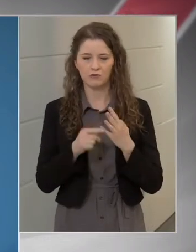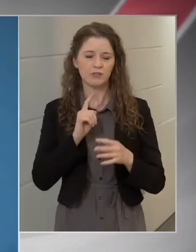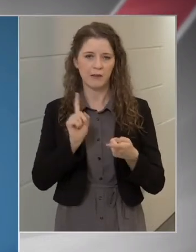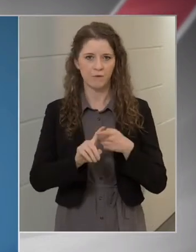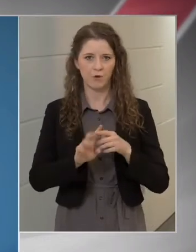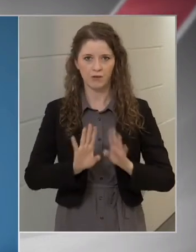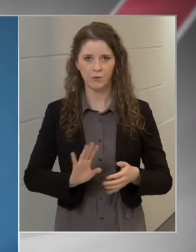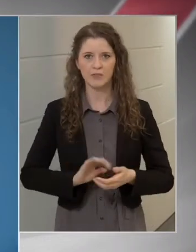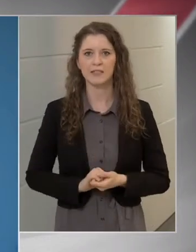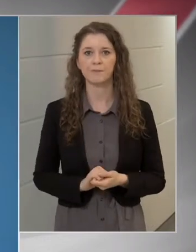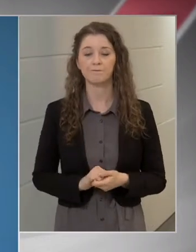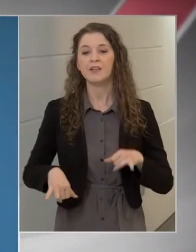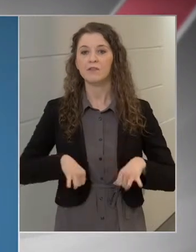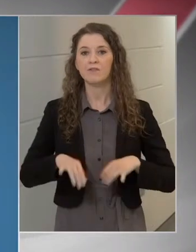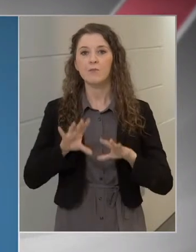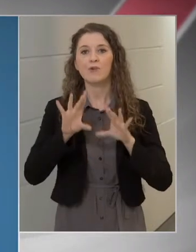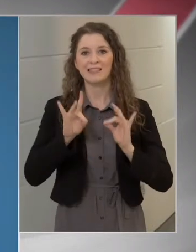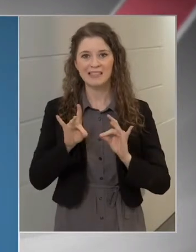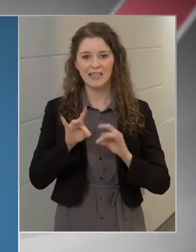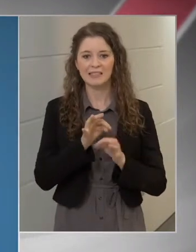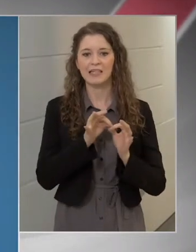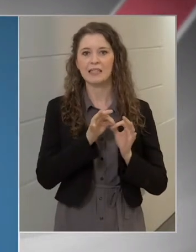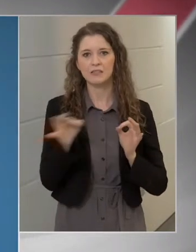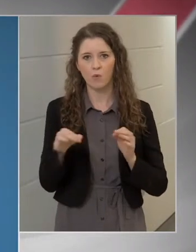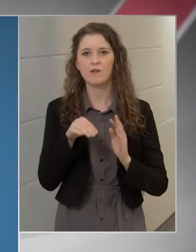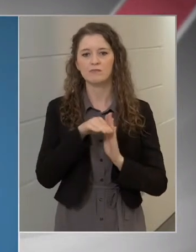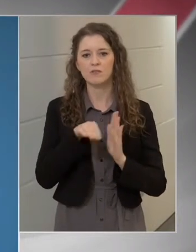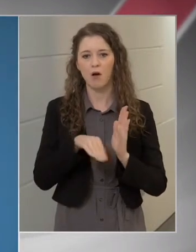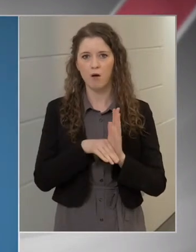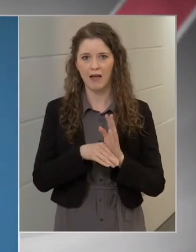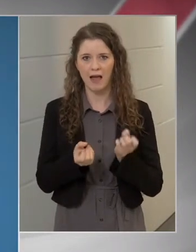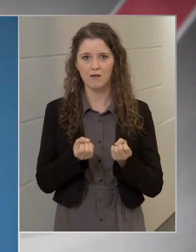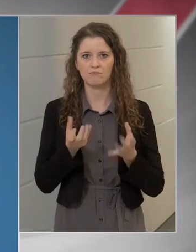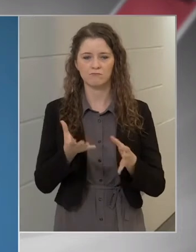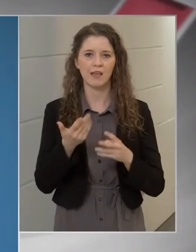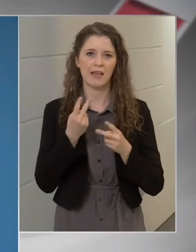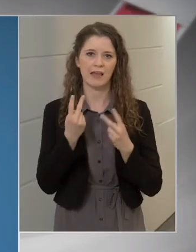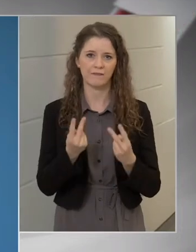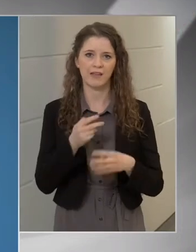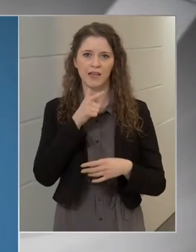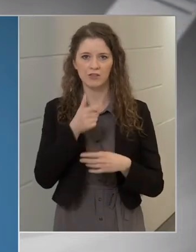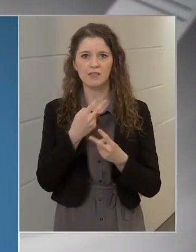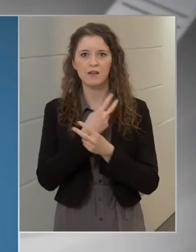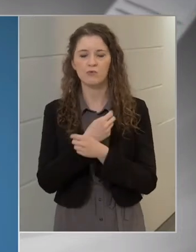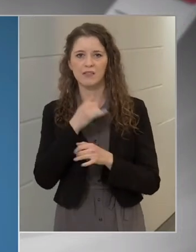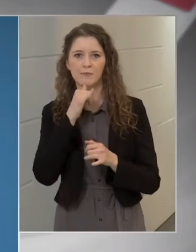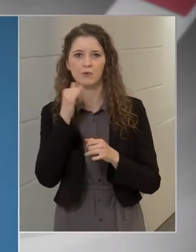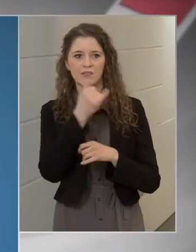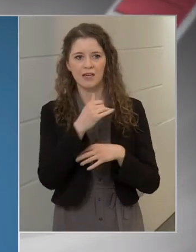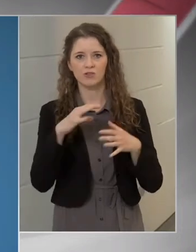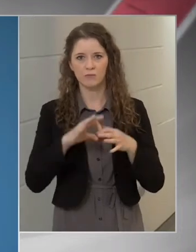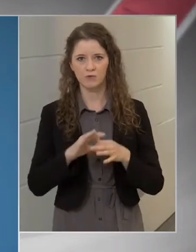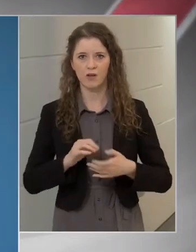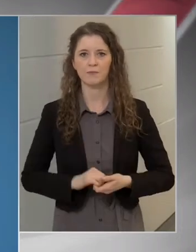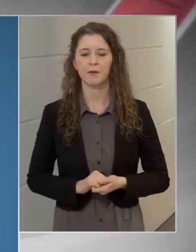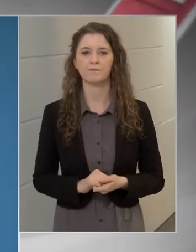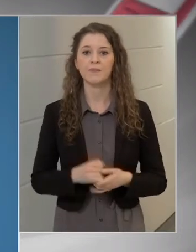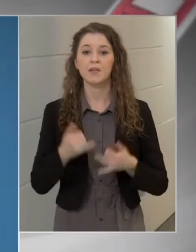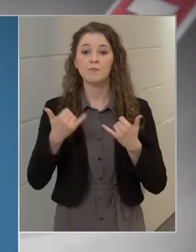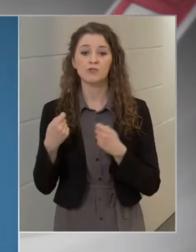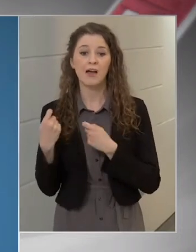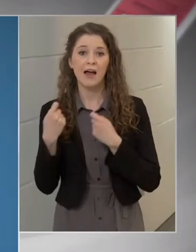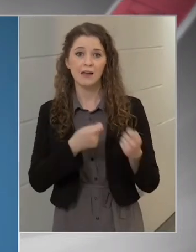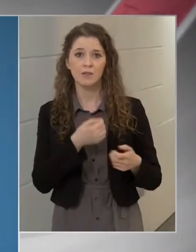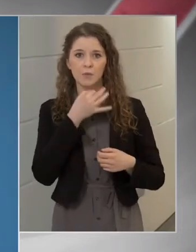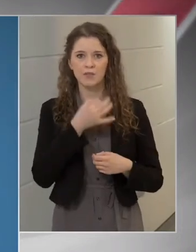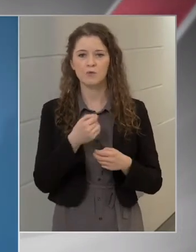Tehát mondta, február 10-én lépnek ezek a szabályok életbe az Ausztriába történő beutazással kapcsolatban. Most pedig átadom a